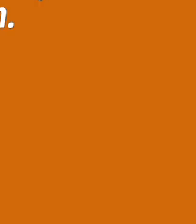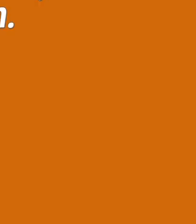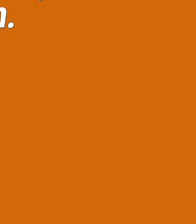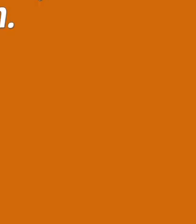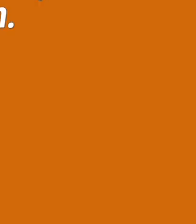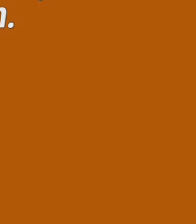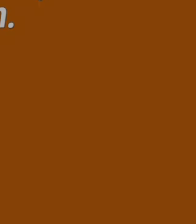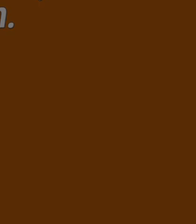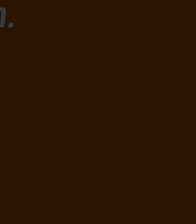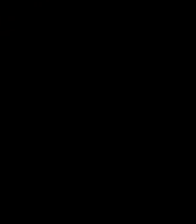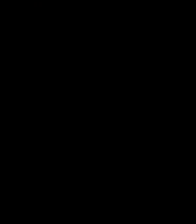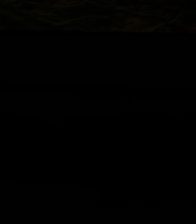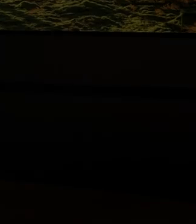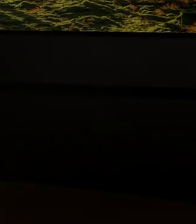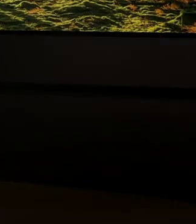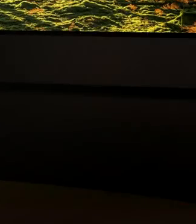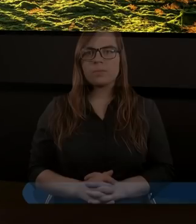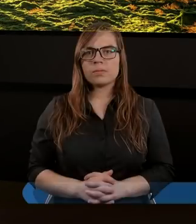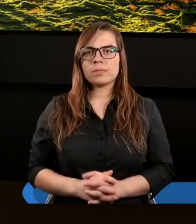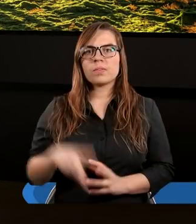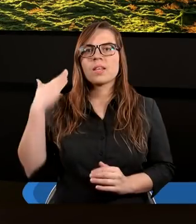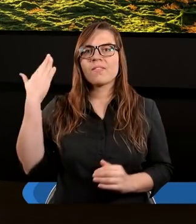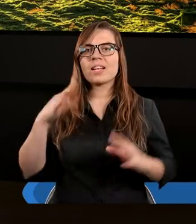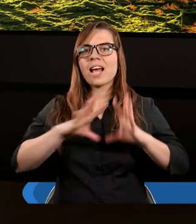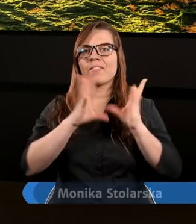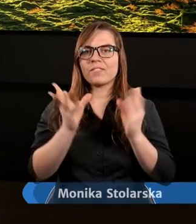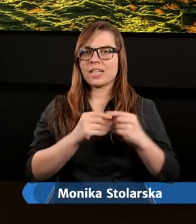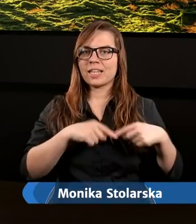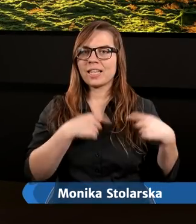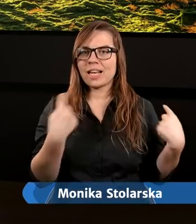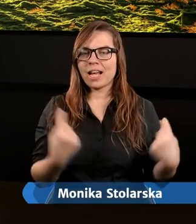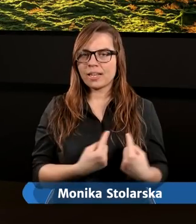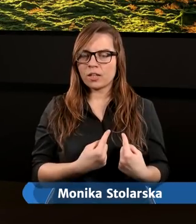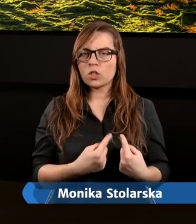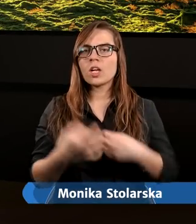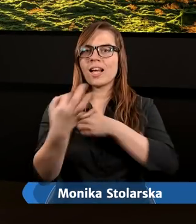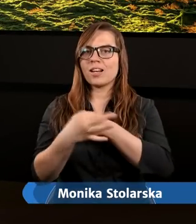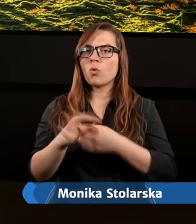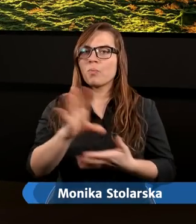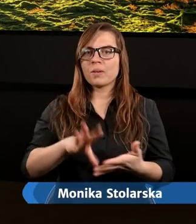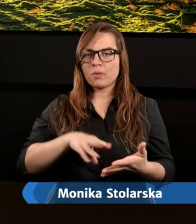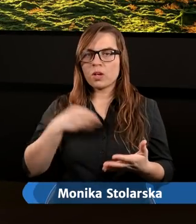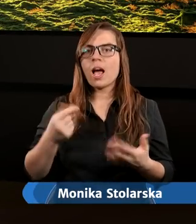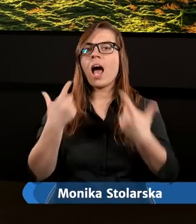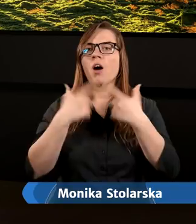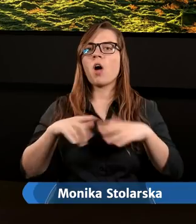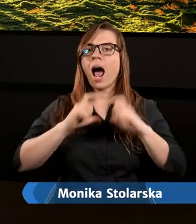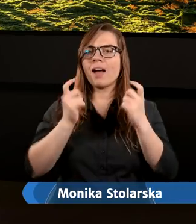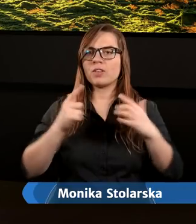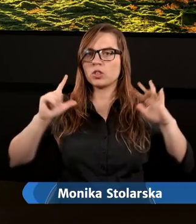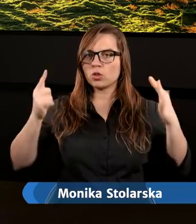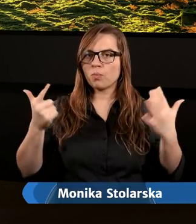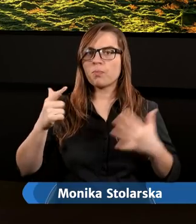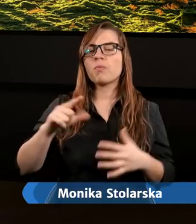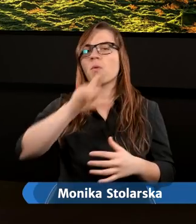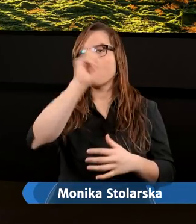Dziękujemy. Witam wszystkich serdecznie na Studium Biblii w Kościele Adwentystów Dnia